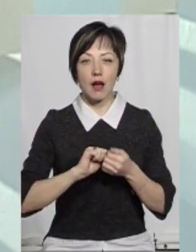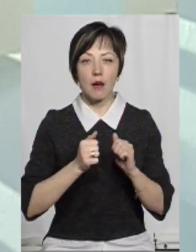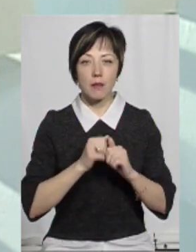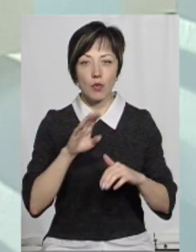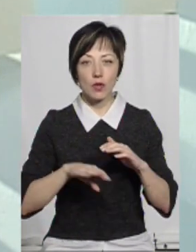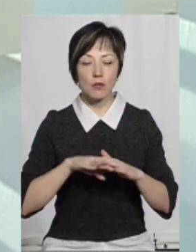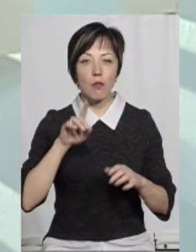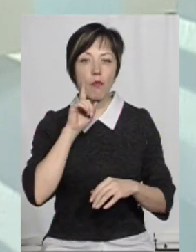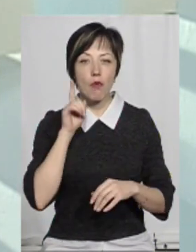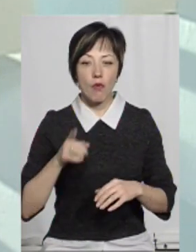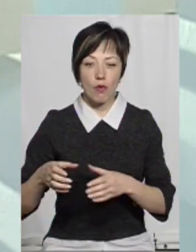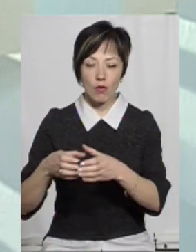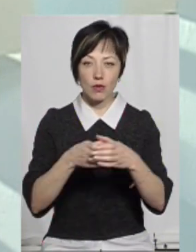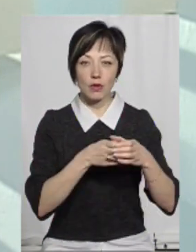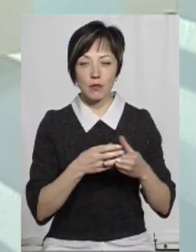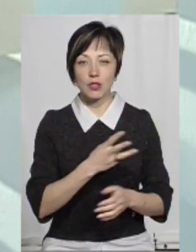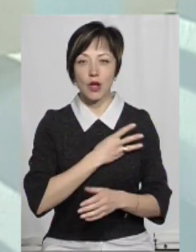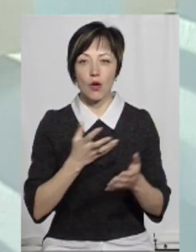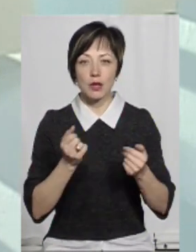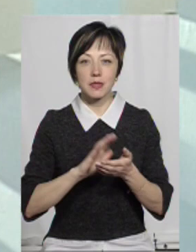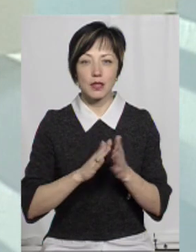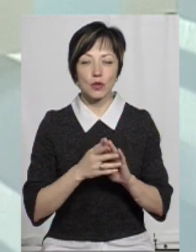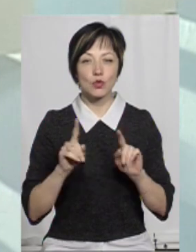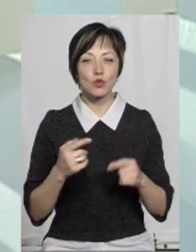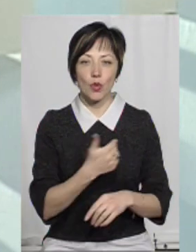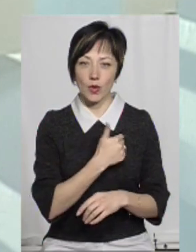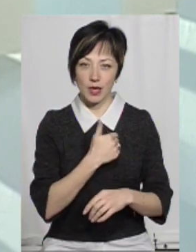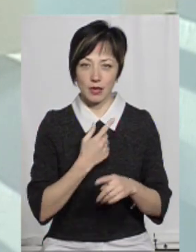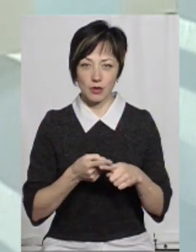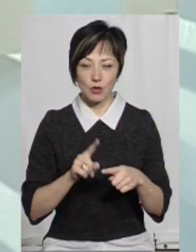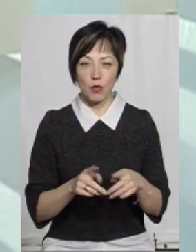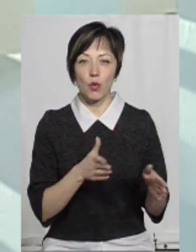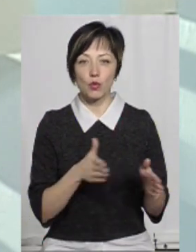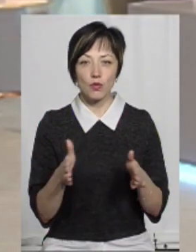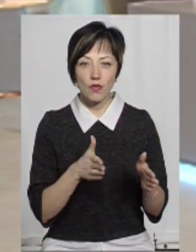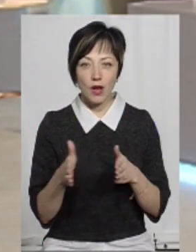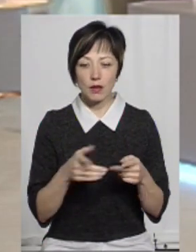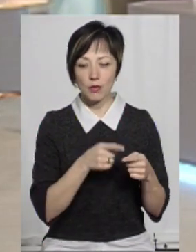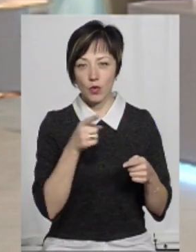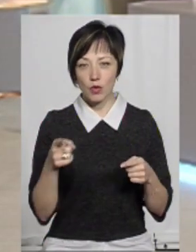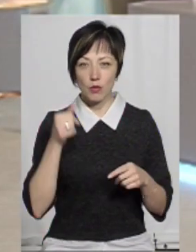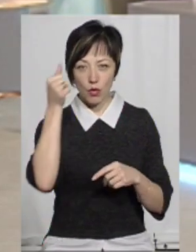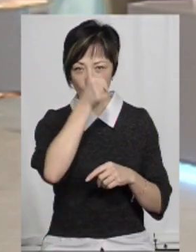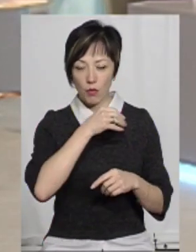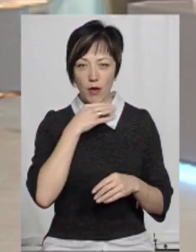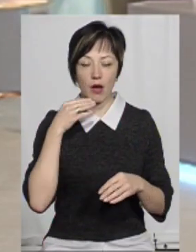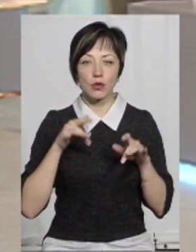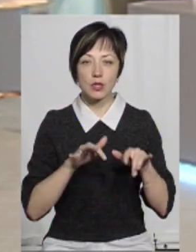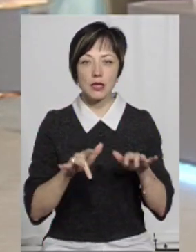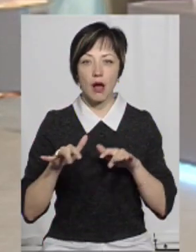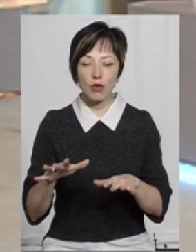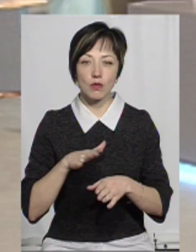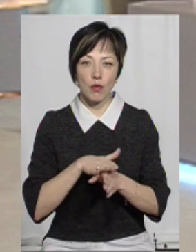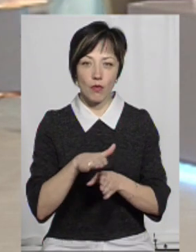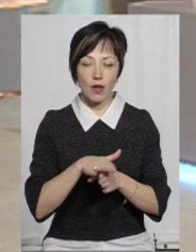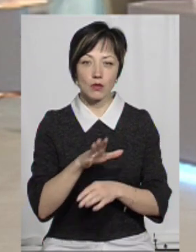'янеччини, яка бажала все-таки отримати такий статус, дуже цього хотіла. І ми готувалися, і протягом року дуже багато було заходів